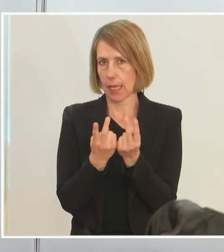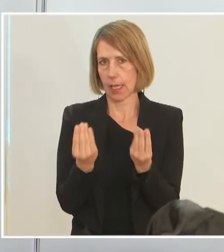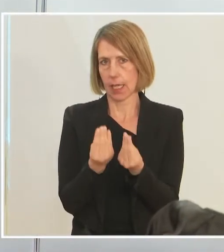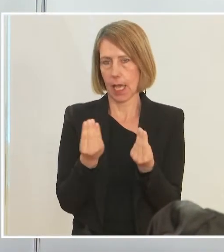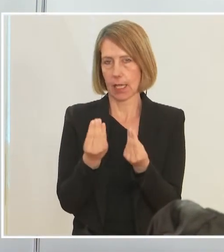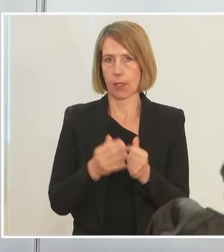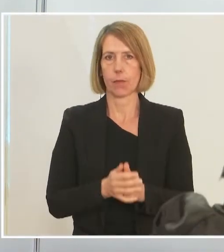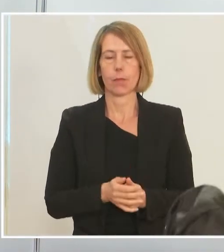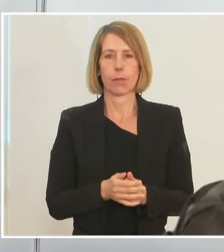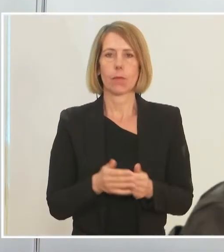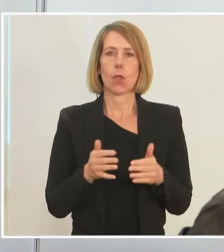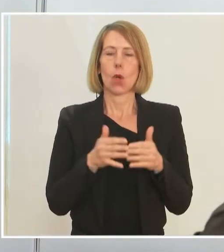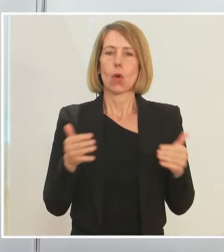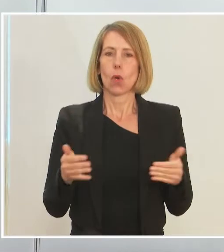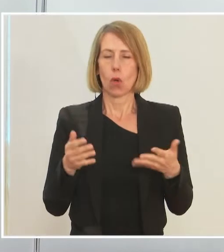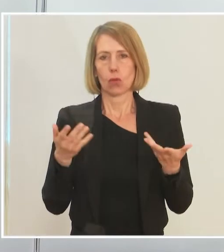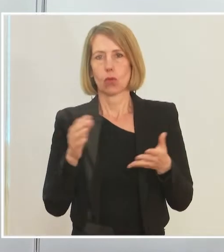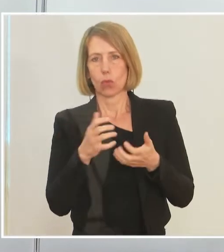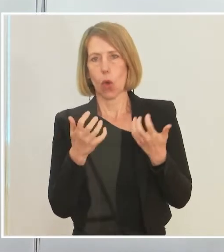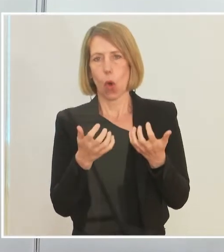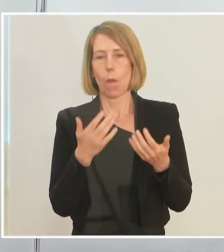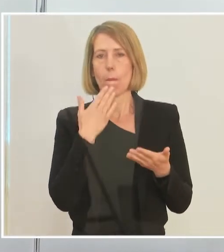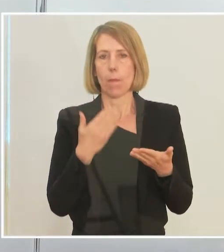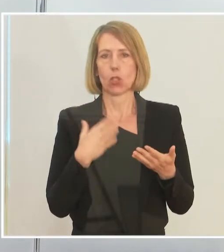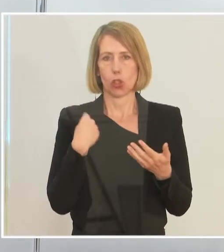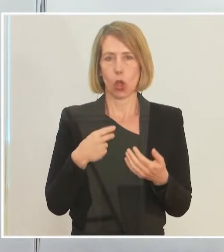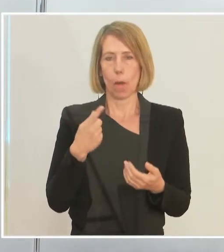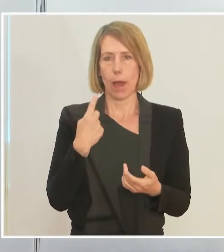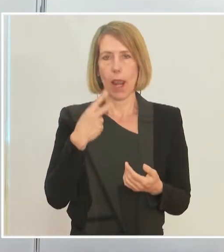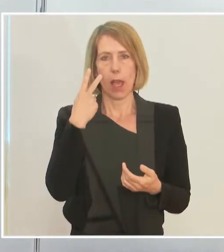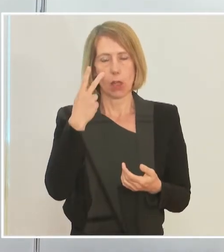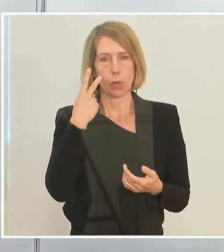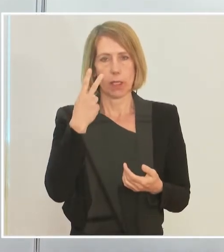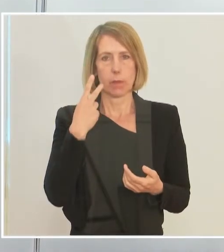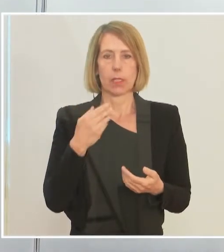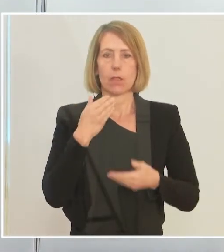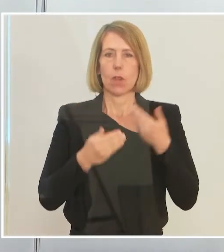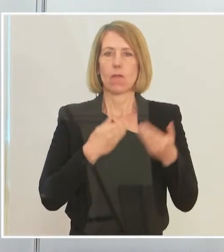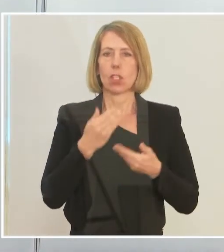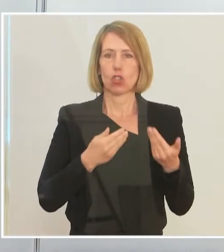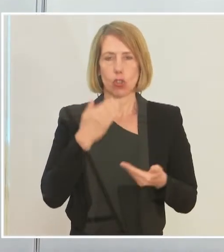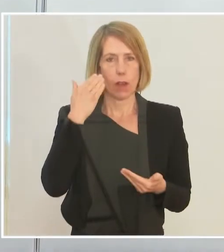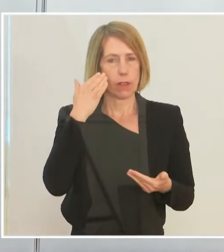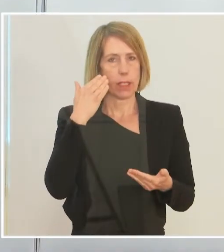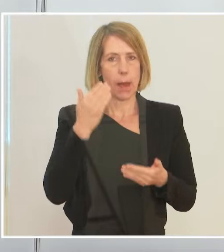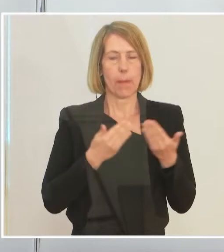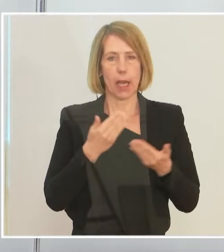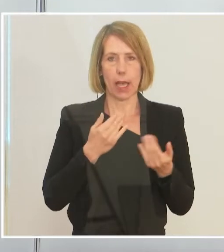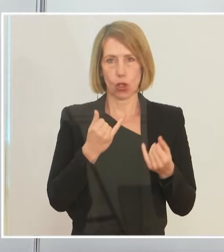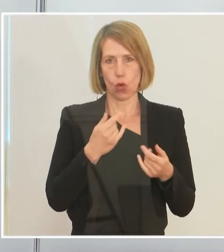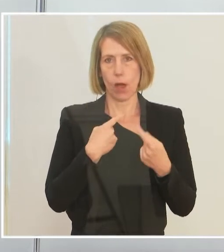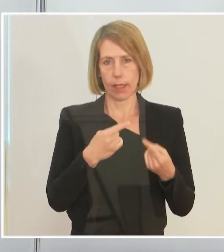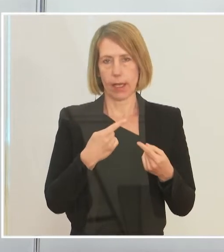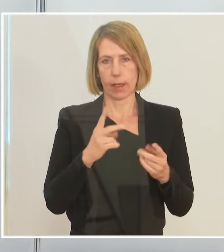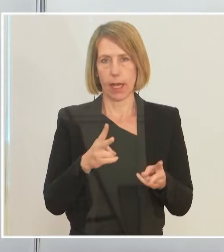Linie hier jetzt noch einmal kurz skizzieren aus der Perspektive der wissenschaftlichen Beratung. Wie gesagt, wir haben heute ja